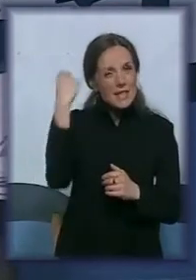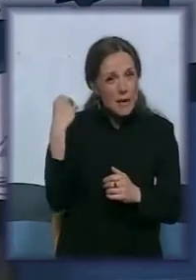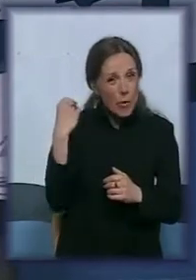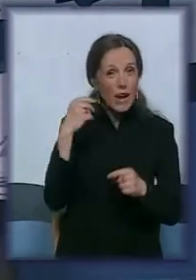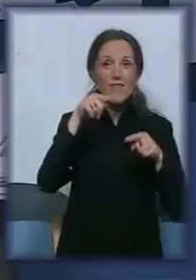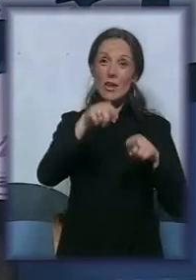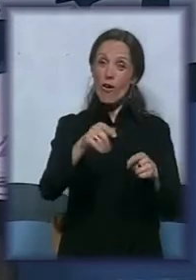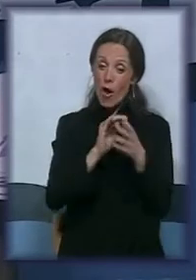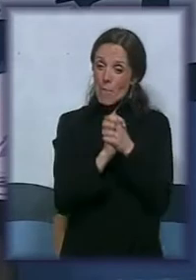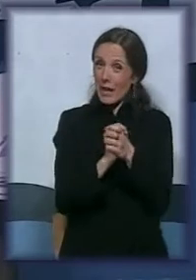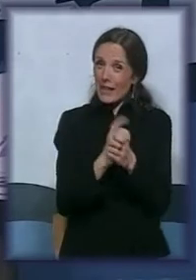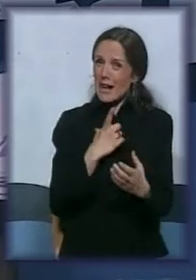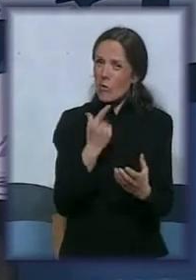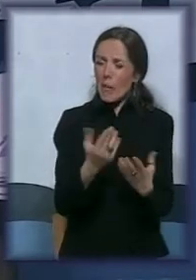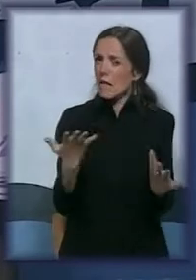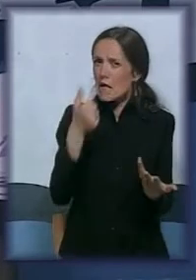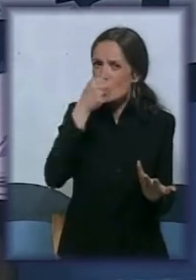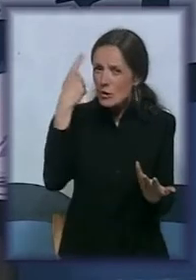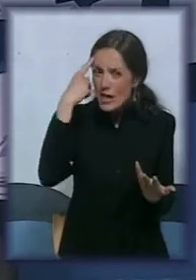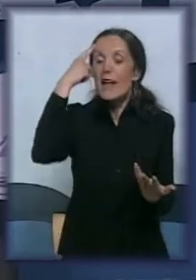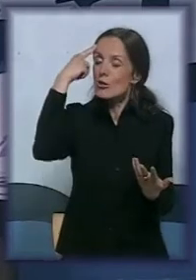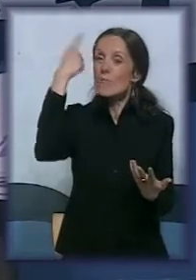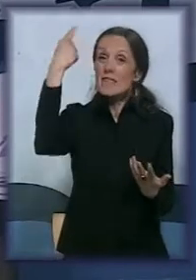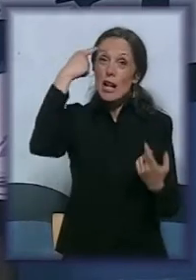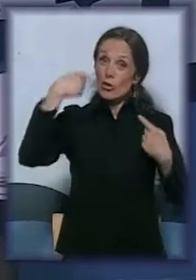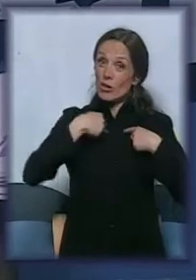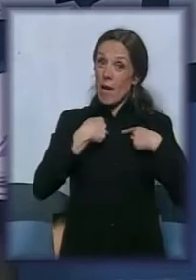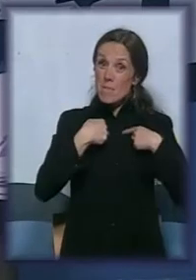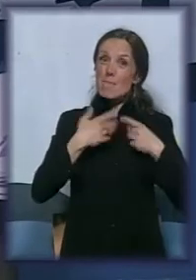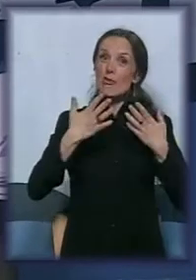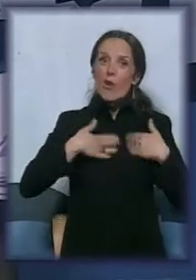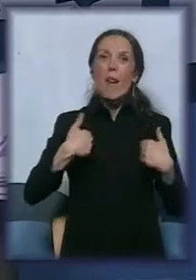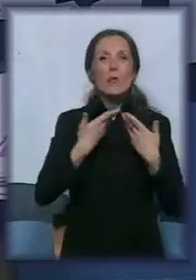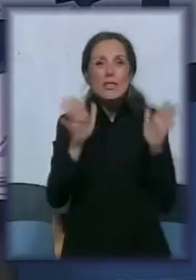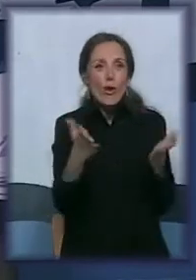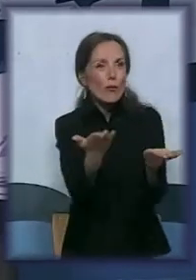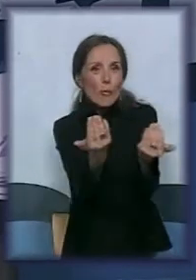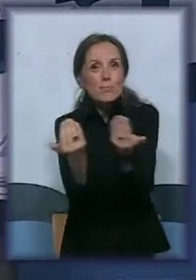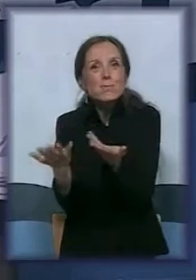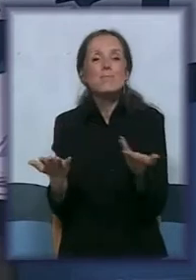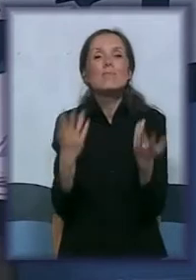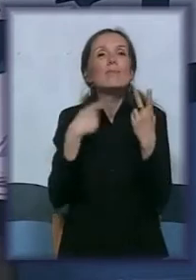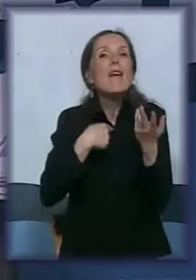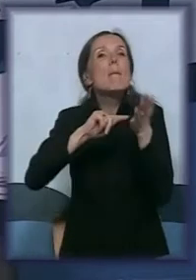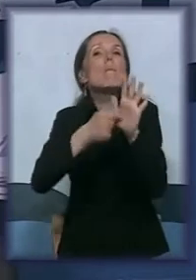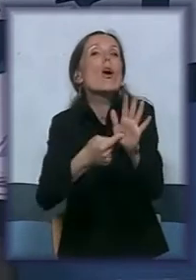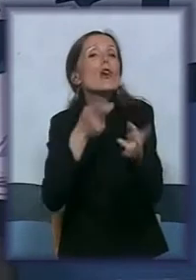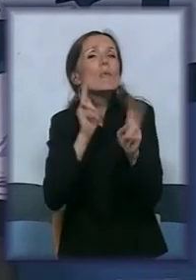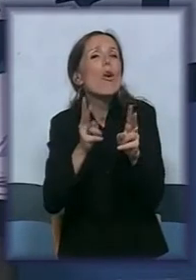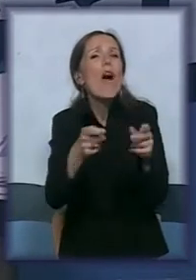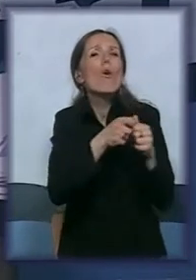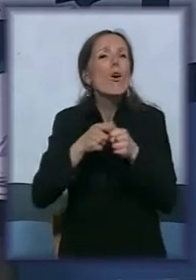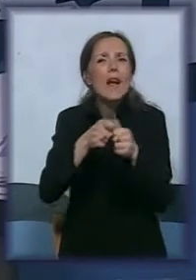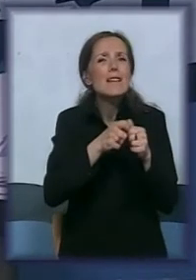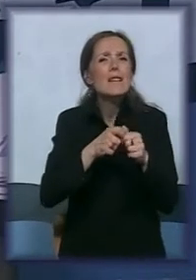partnerstvo upravo znači da i mi želimo da se otvorimo ka vama i da vam pokažemo kako to, recimo, organizacije na svim nivovima,